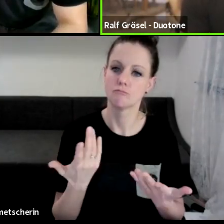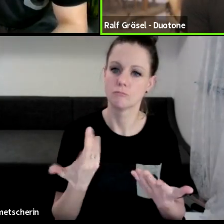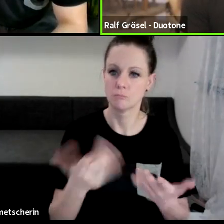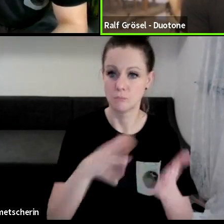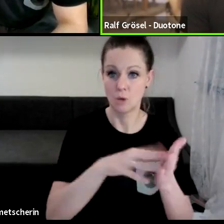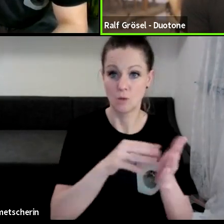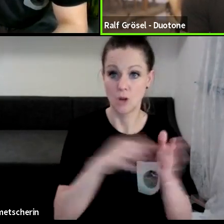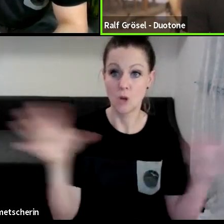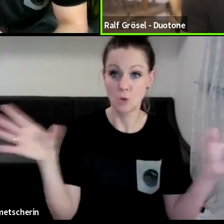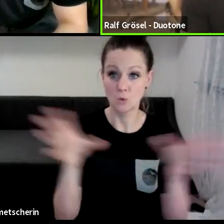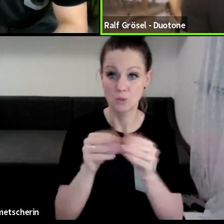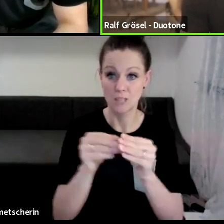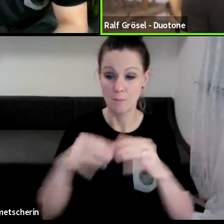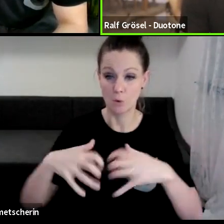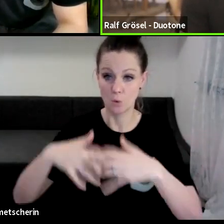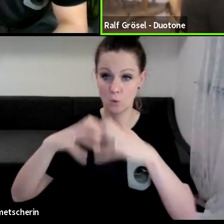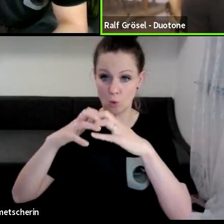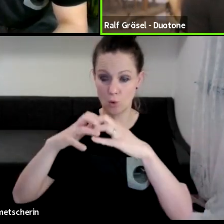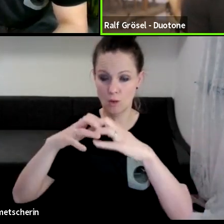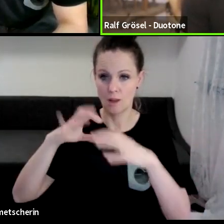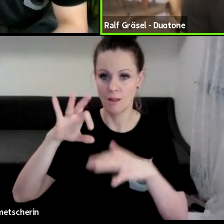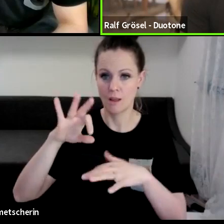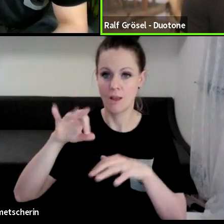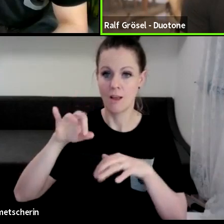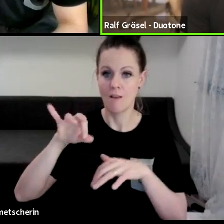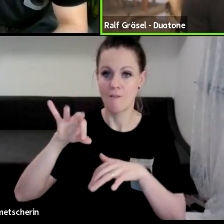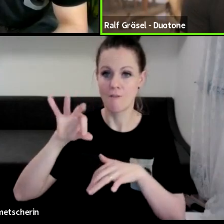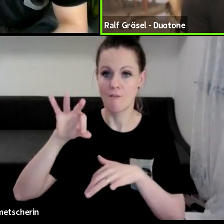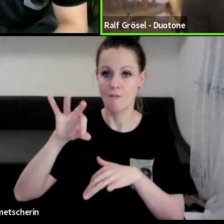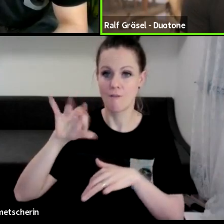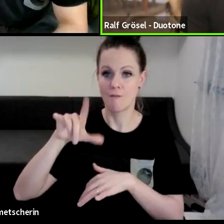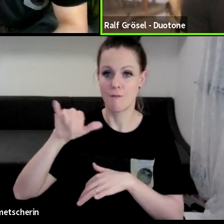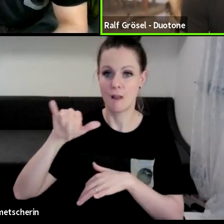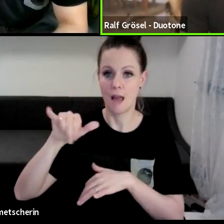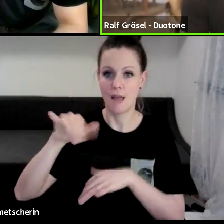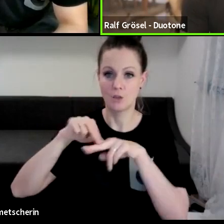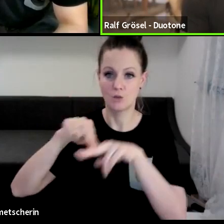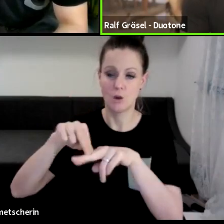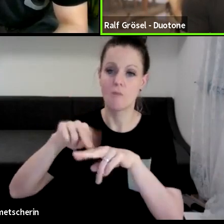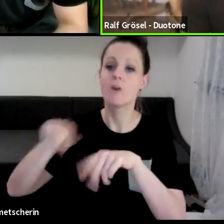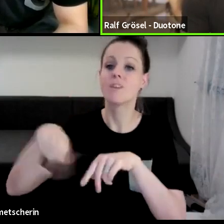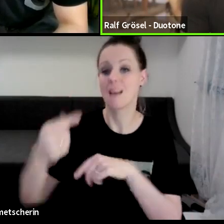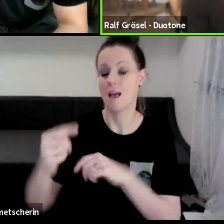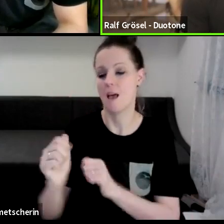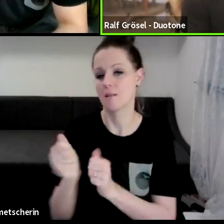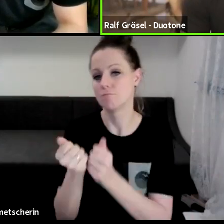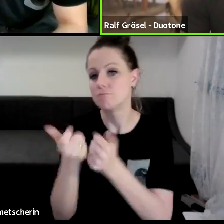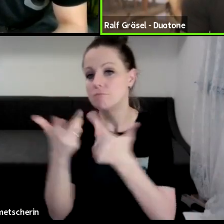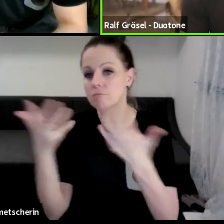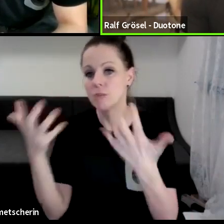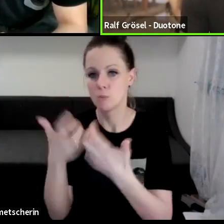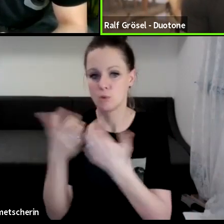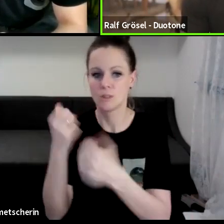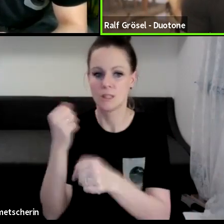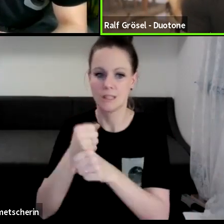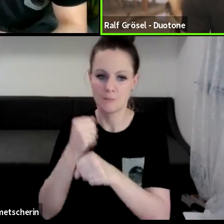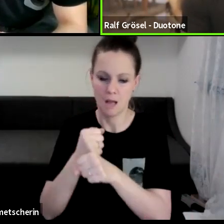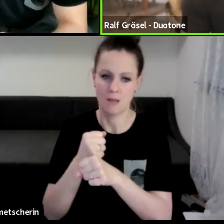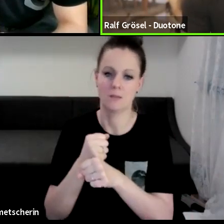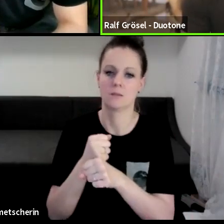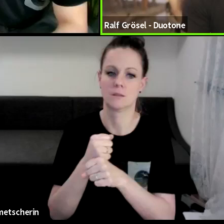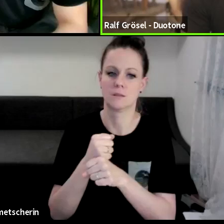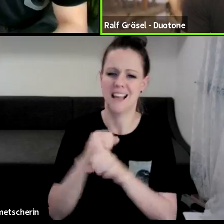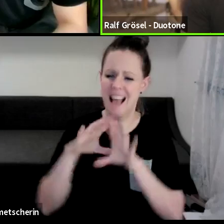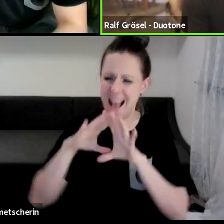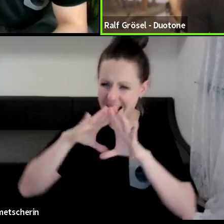zusammen Flysurfer zu gründen. Und dort sind dann die ersten Produkte entstanden. Inklusive eben halt auch Produktionsbesuchen. Also alles ist